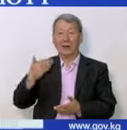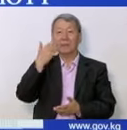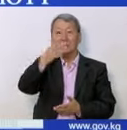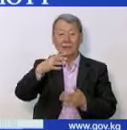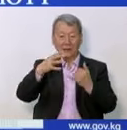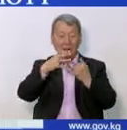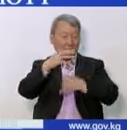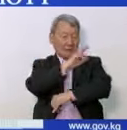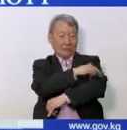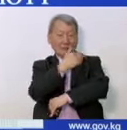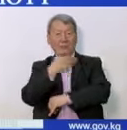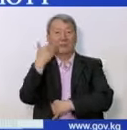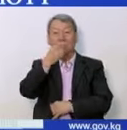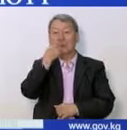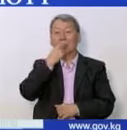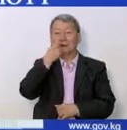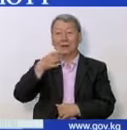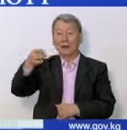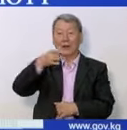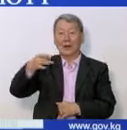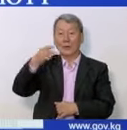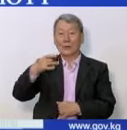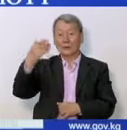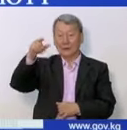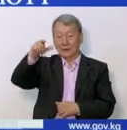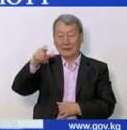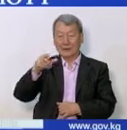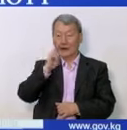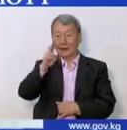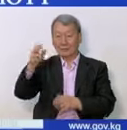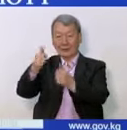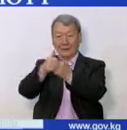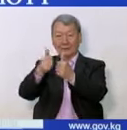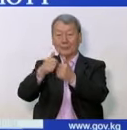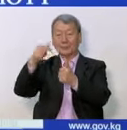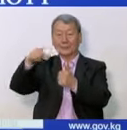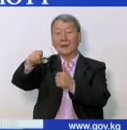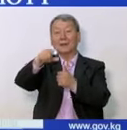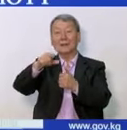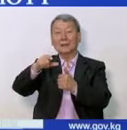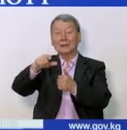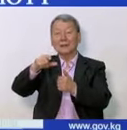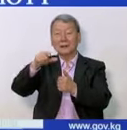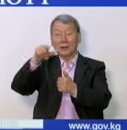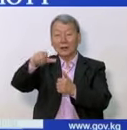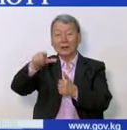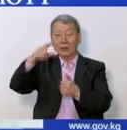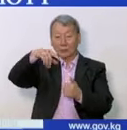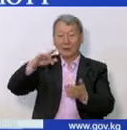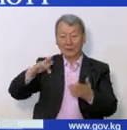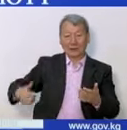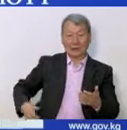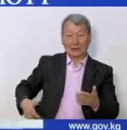больницу Памфиловского района в связи с жерстно-каменной болезнью.